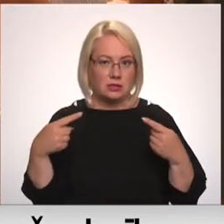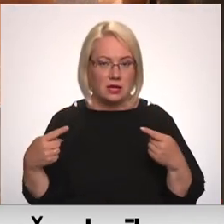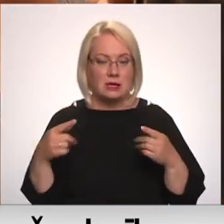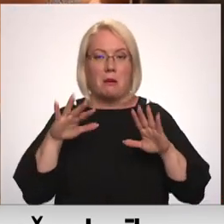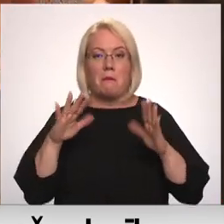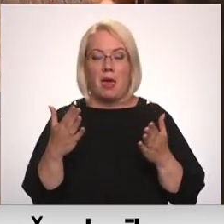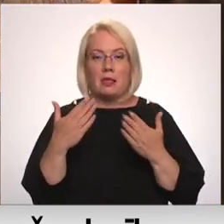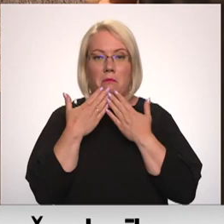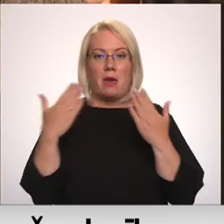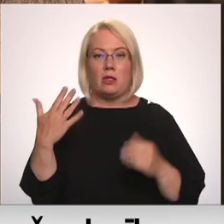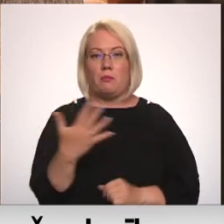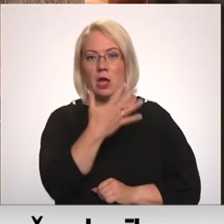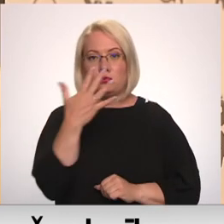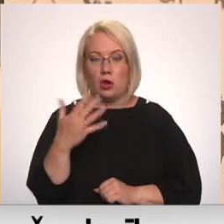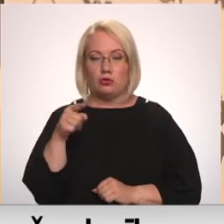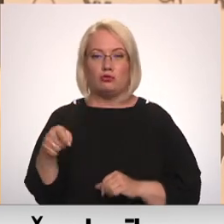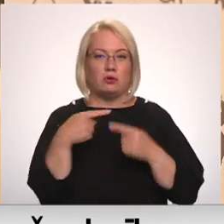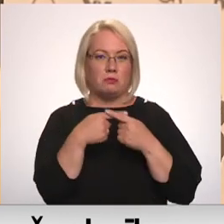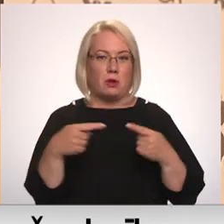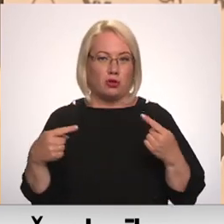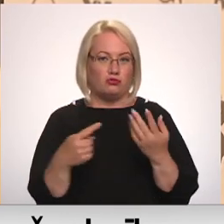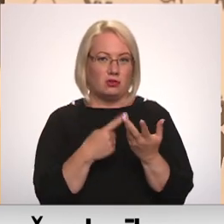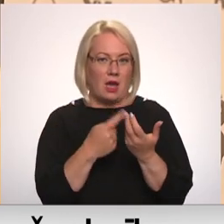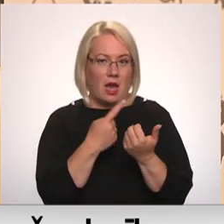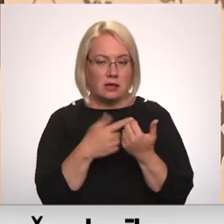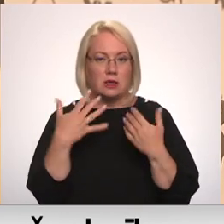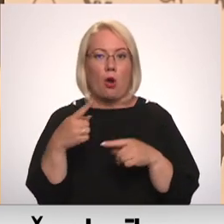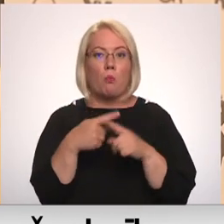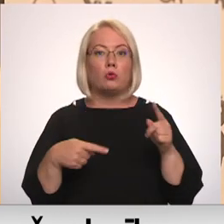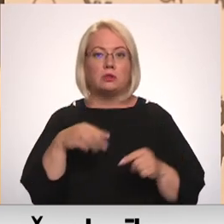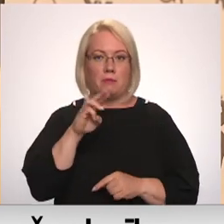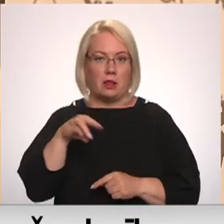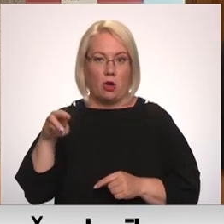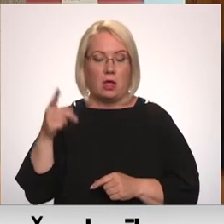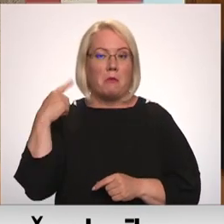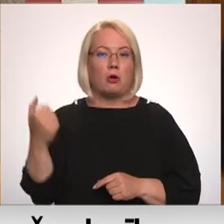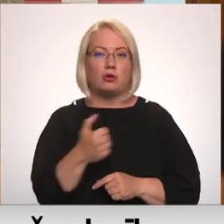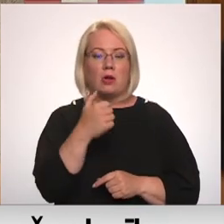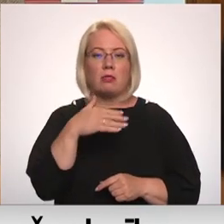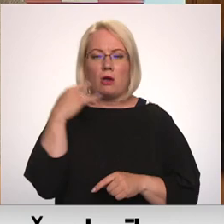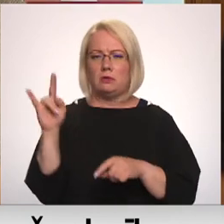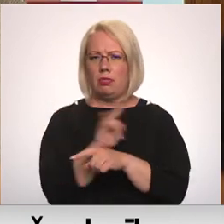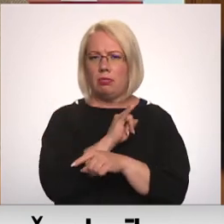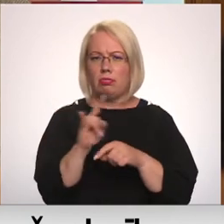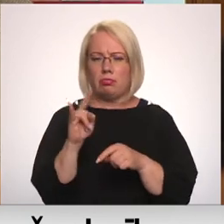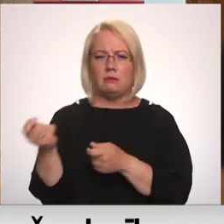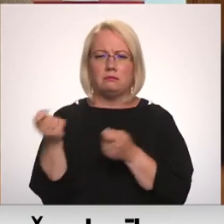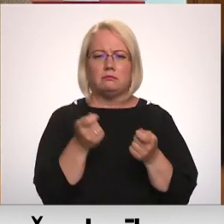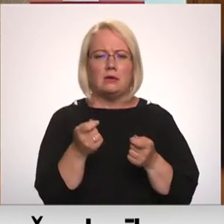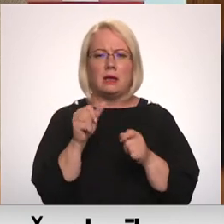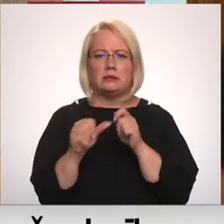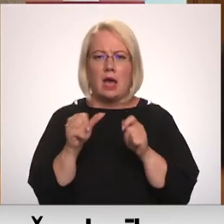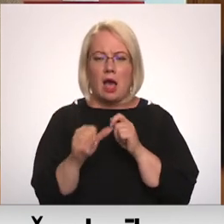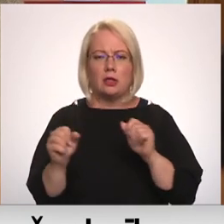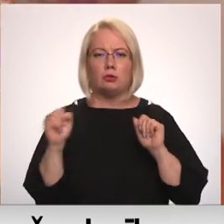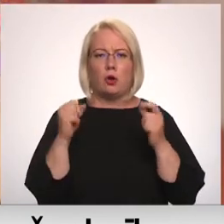bet pēdējos piecos gados šo preču vienību skaidrs tuvojas pusmiljonam. Pagājušo gadu daudz viltoja medikamentus, sporta preces